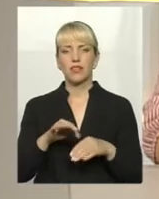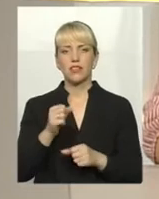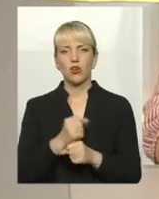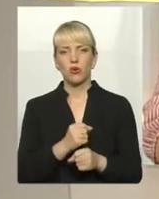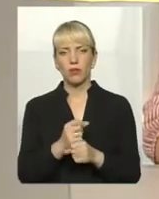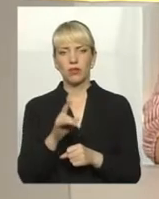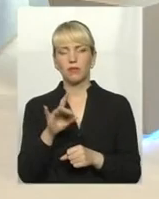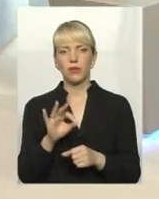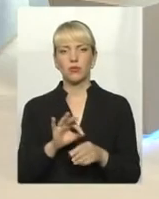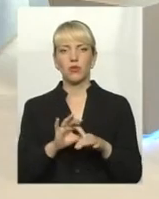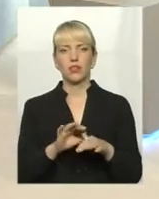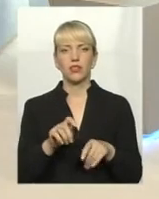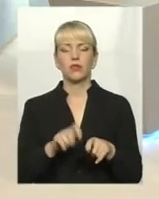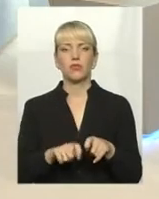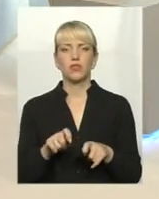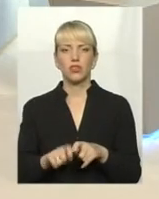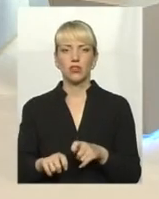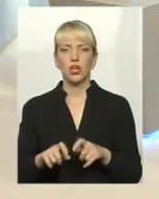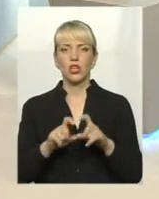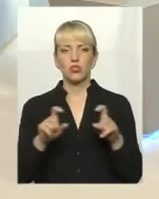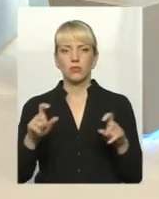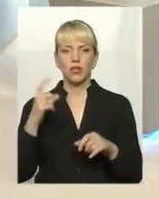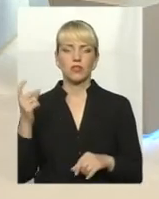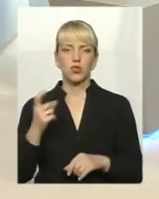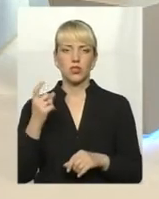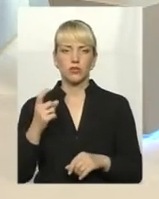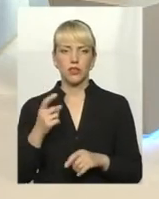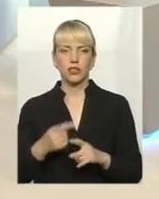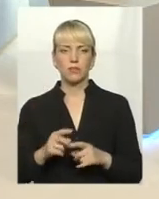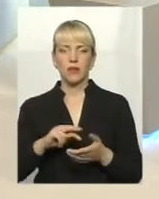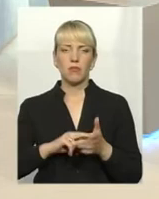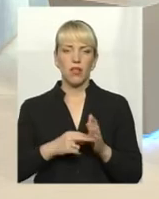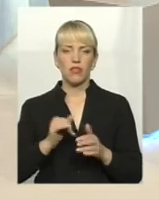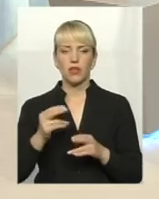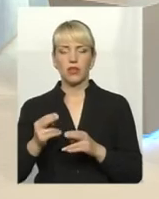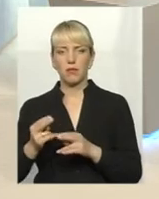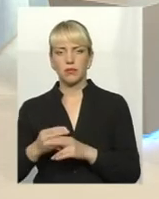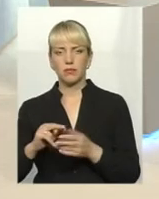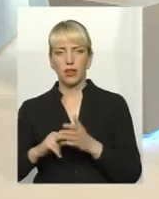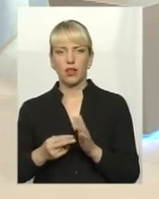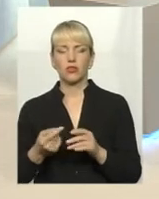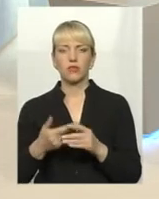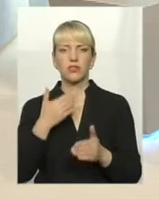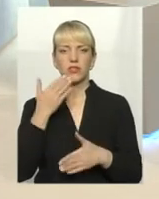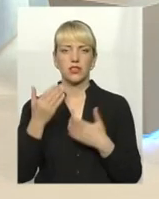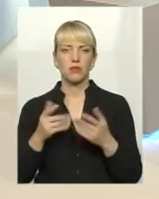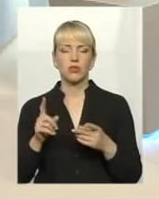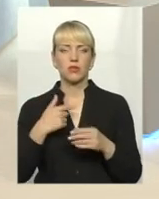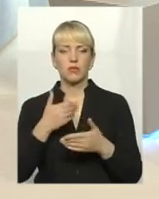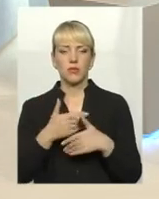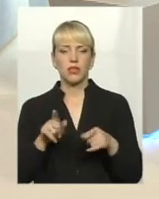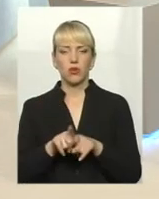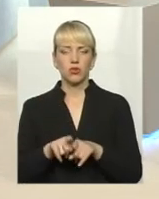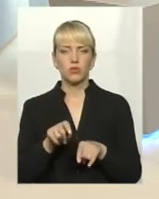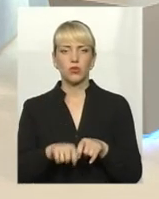при проведенні перевірок суб'єктів господарювання, як планових, так і позапланових. Ми звертаємо на це увага. Також ми перевіряємо